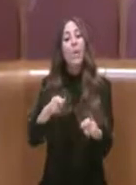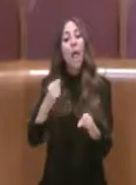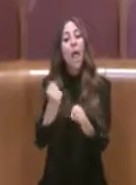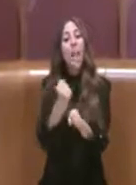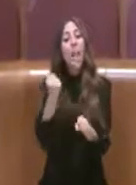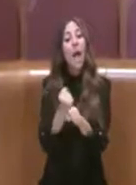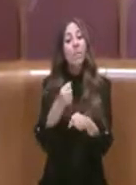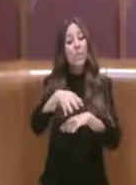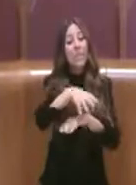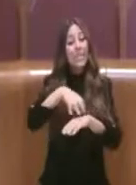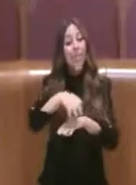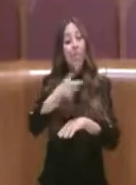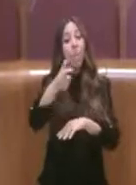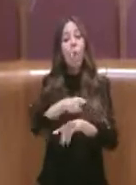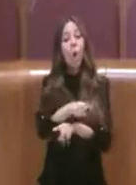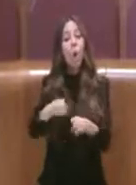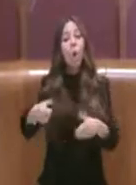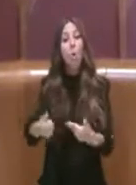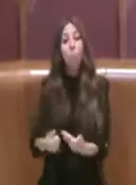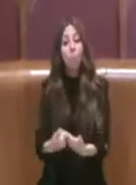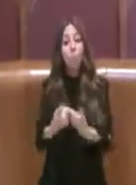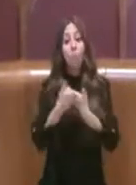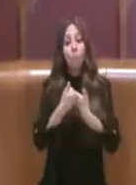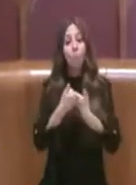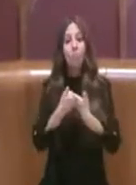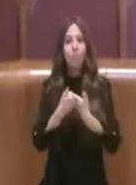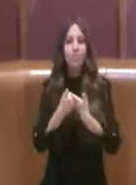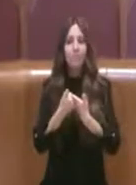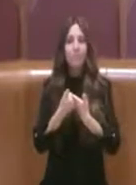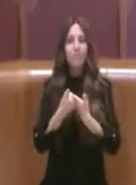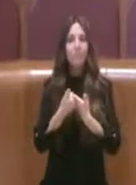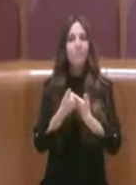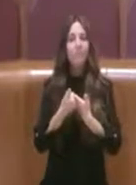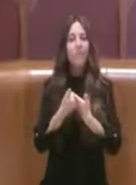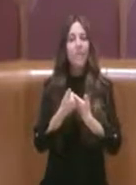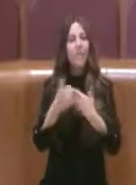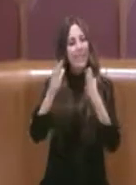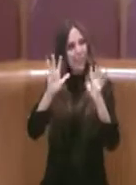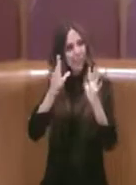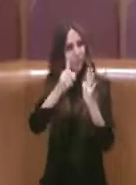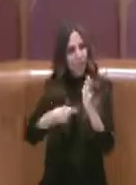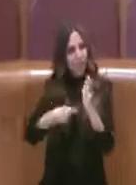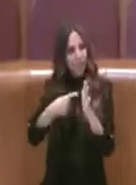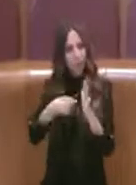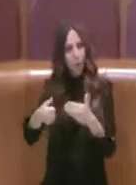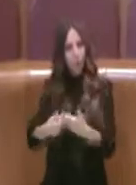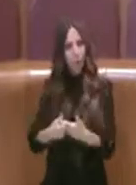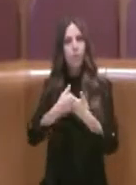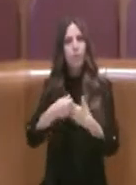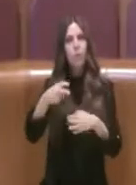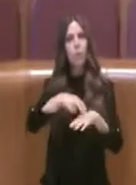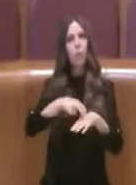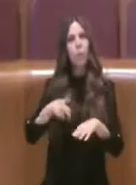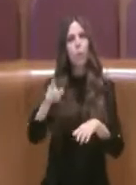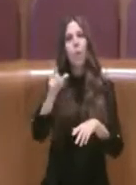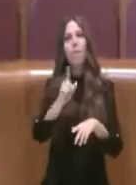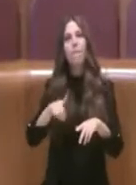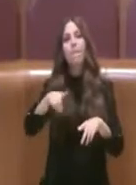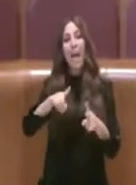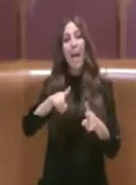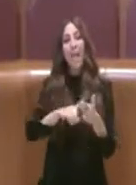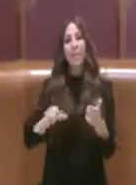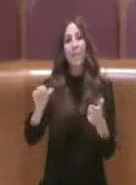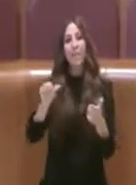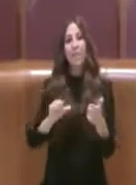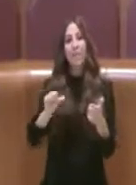supportato e mi permetto anche di dire sopportato in questi dieci mesi, sono i dottori Enrico Palladino, Simona Lombardozzi